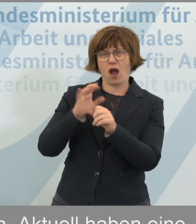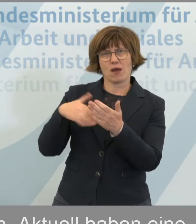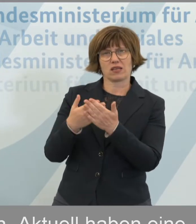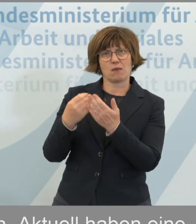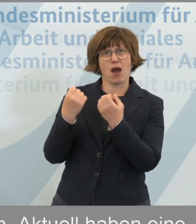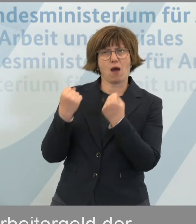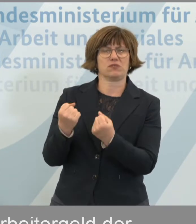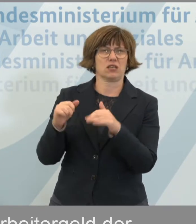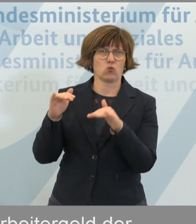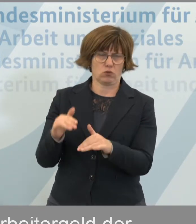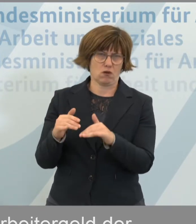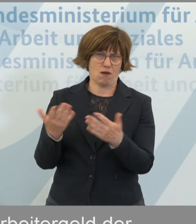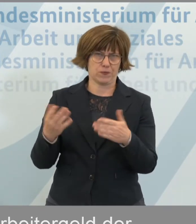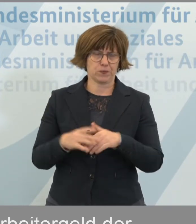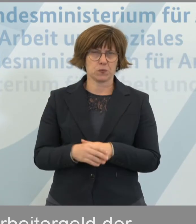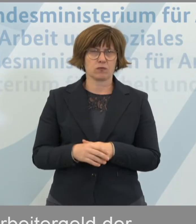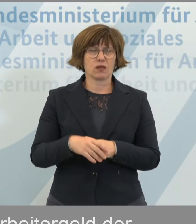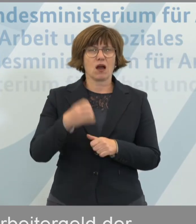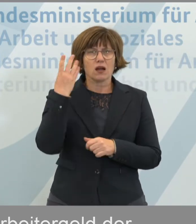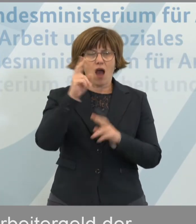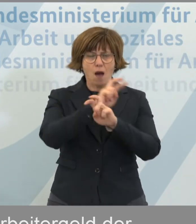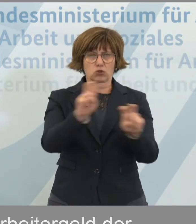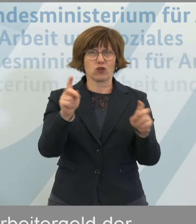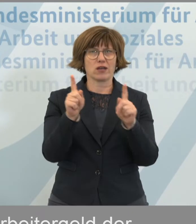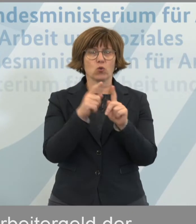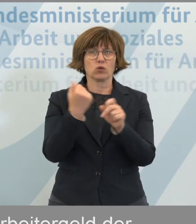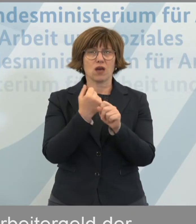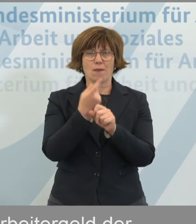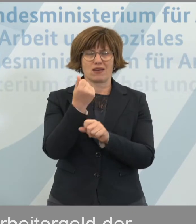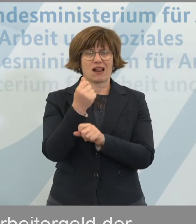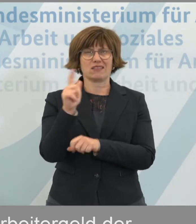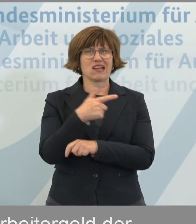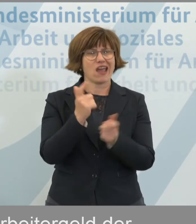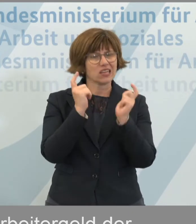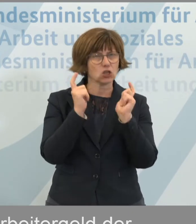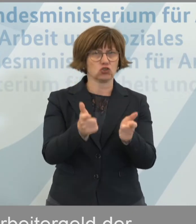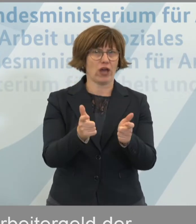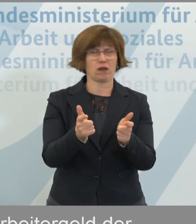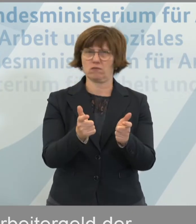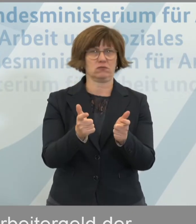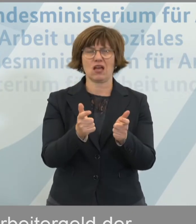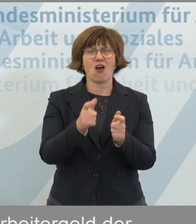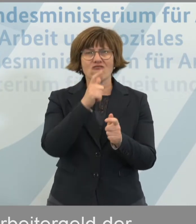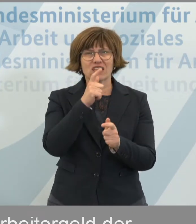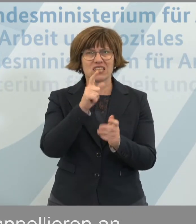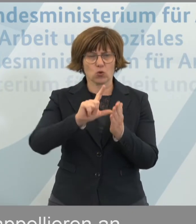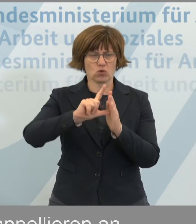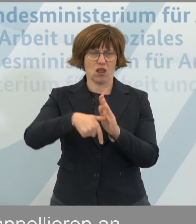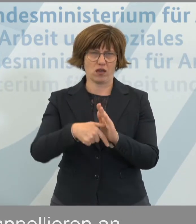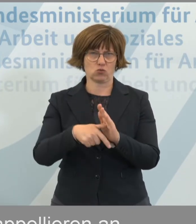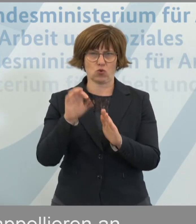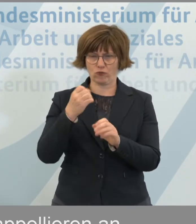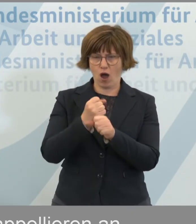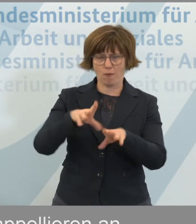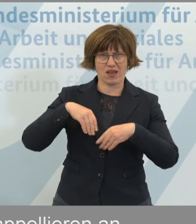und Arbeitnehmer ab. Um es klar zu sagen, Kurzarbeitergeld ist kein Geschenk, es ist eine Versicherungsleistung, für die